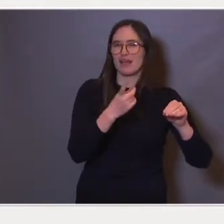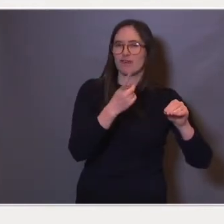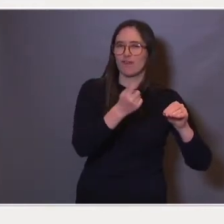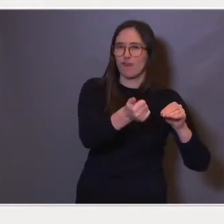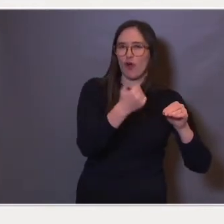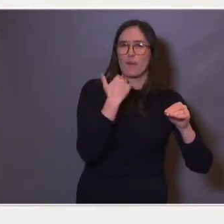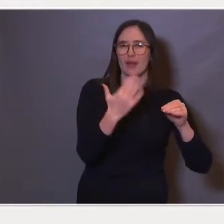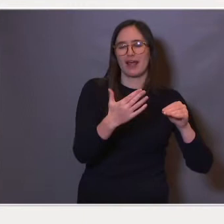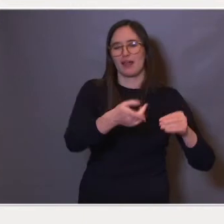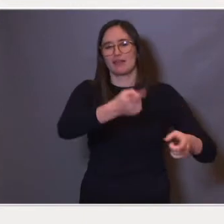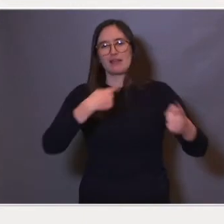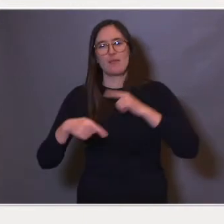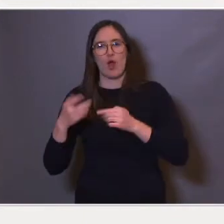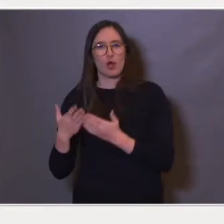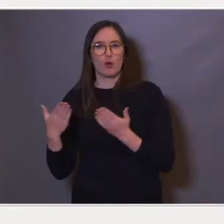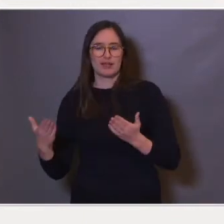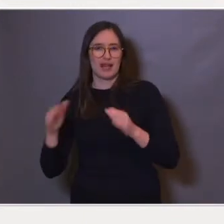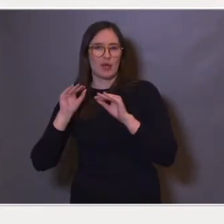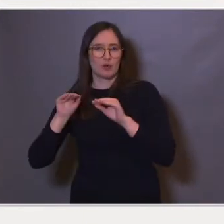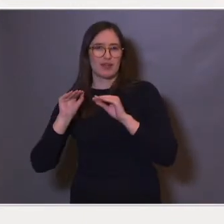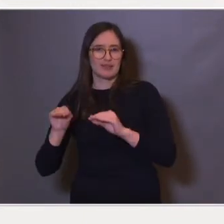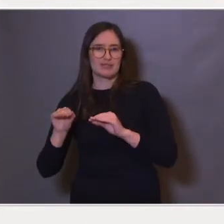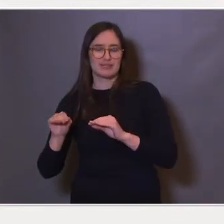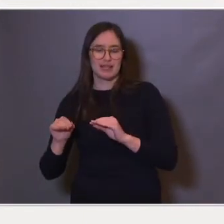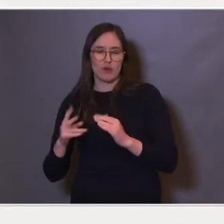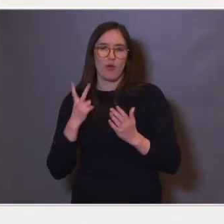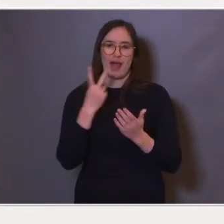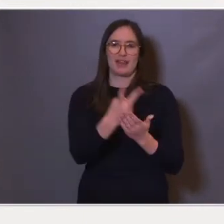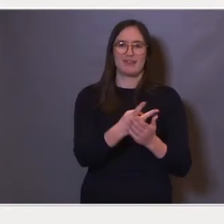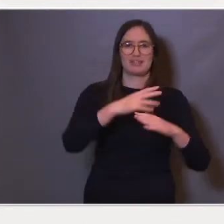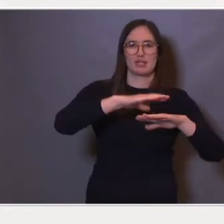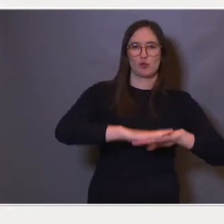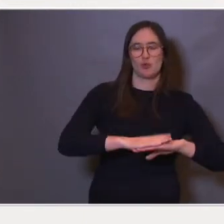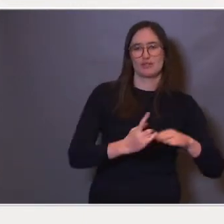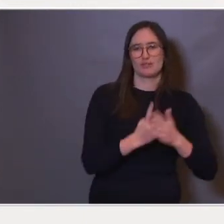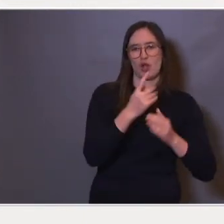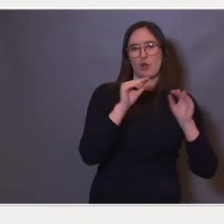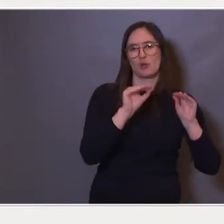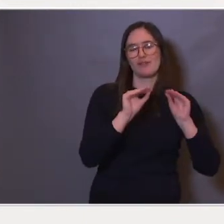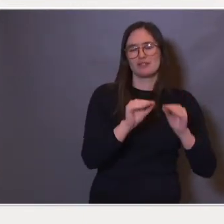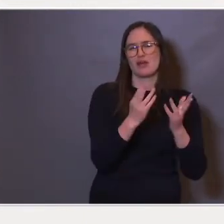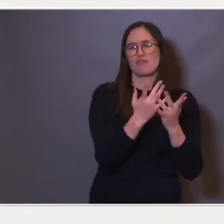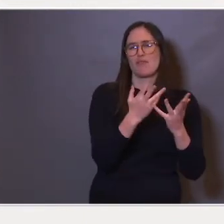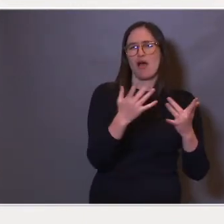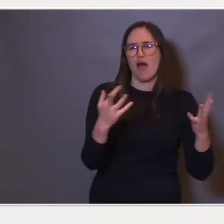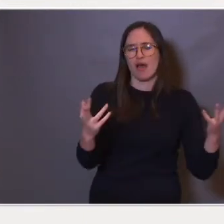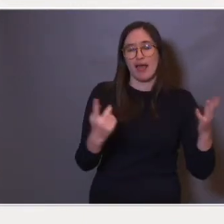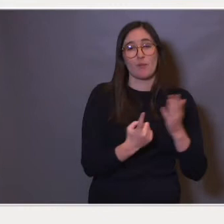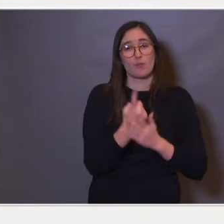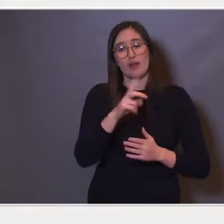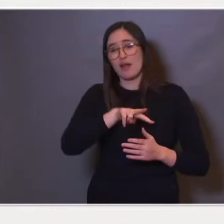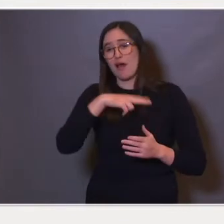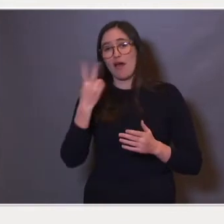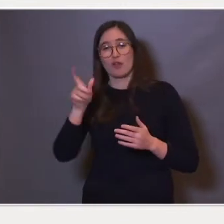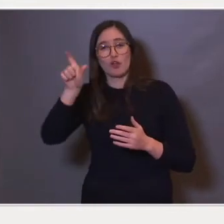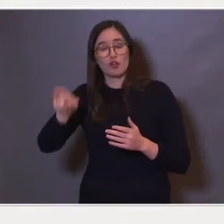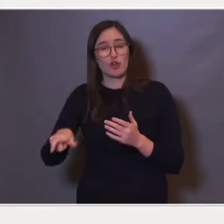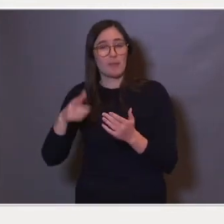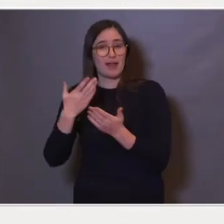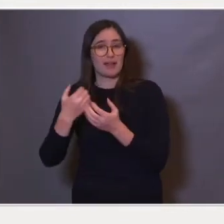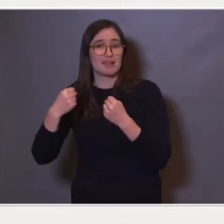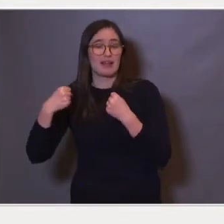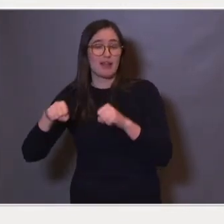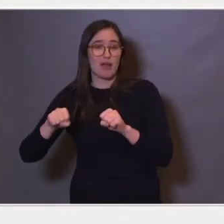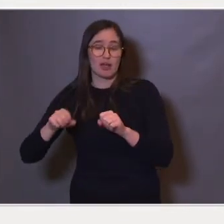og at henvisningsgrunnene til spesialundervisning er mange. Det er grunn til å tro at andre typer tiltak kan være tilstrekkelig for noen av